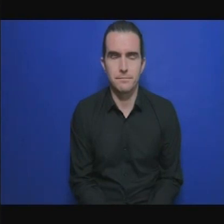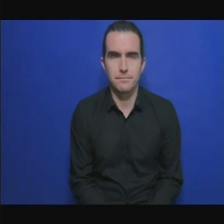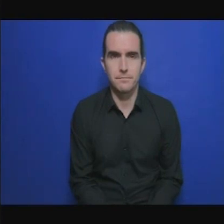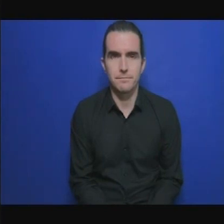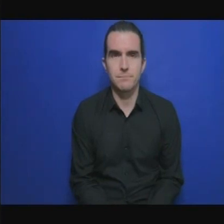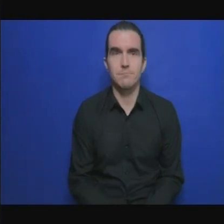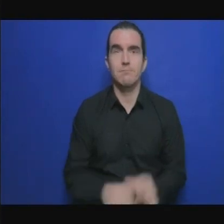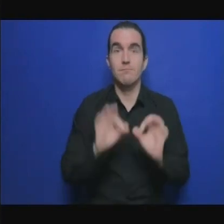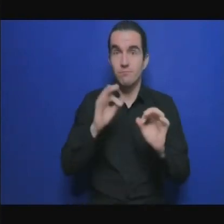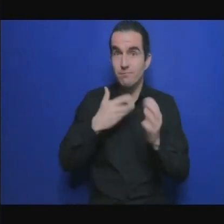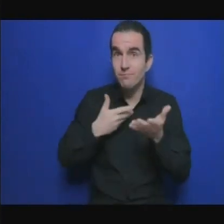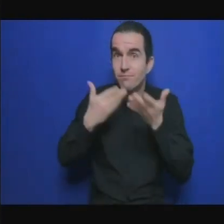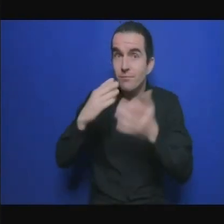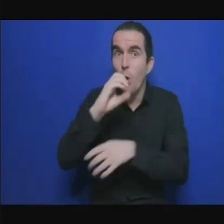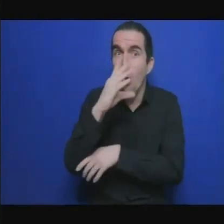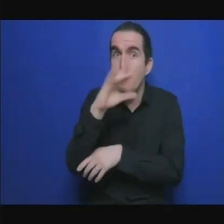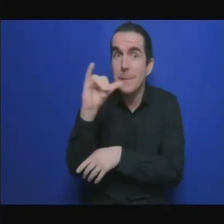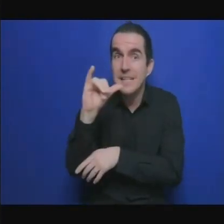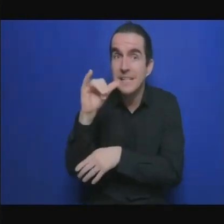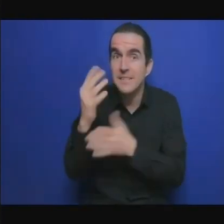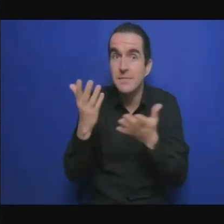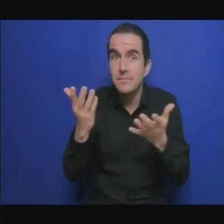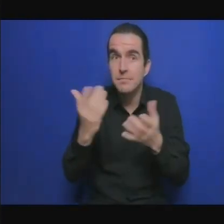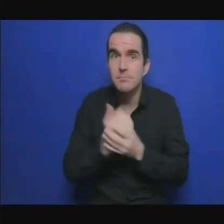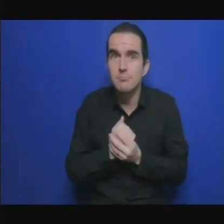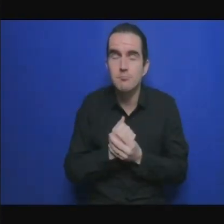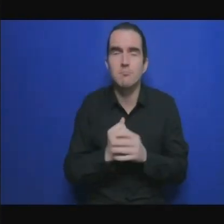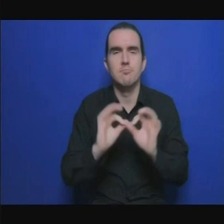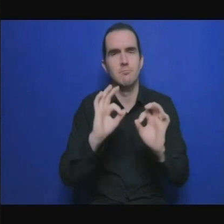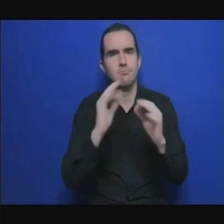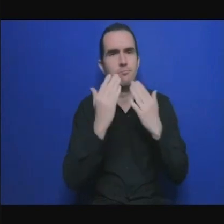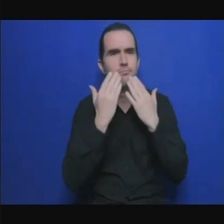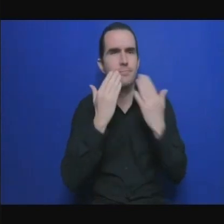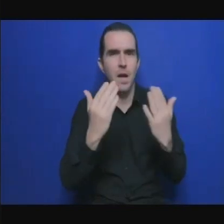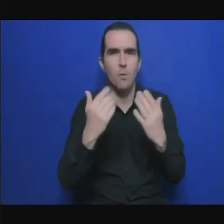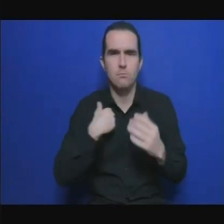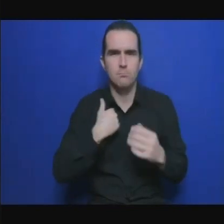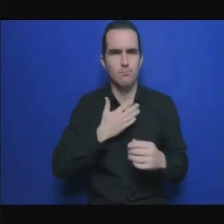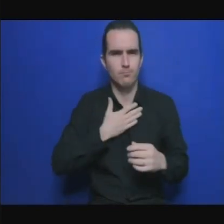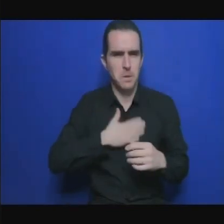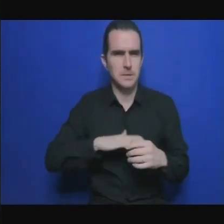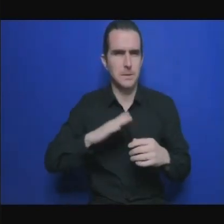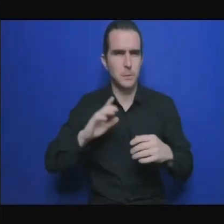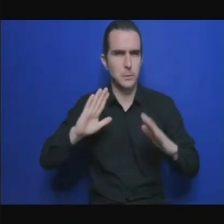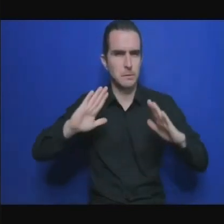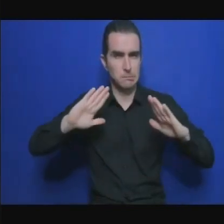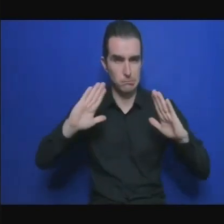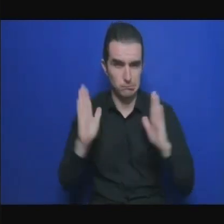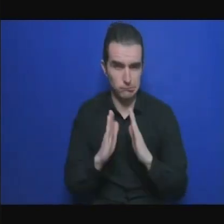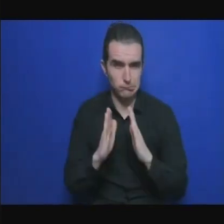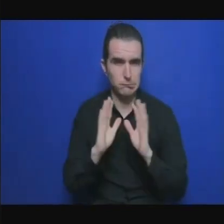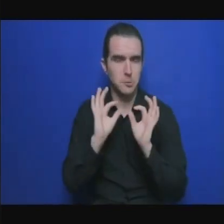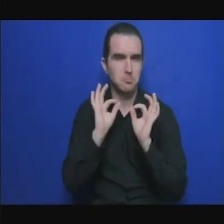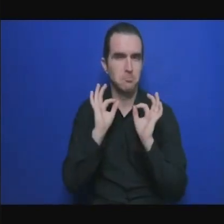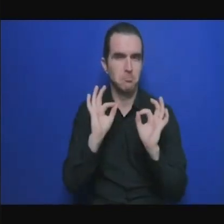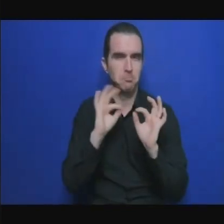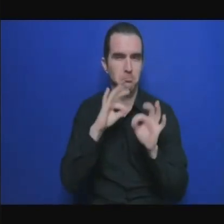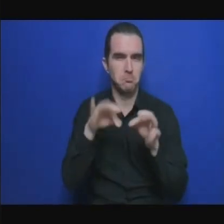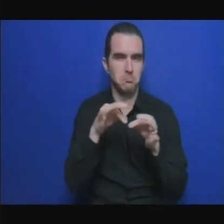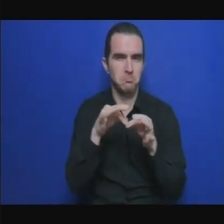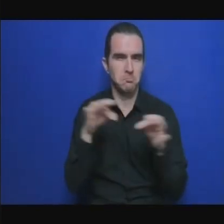nous avons dépassé le temps imparti donc mes mots de clôture